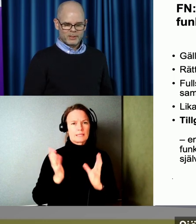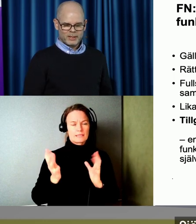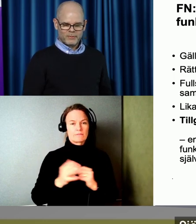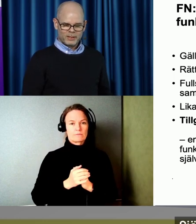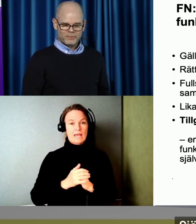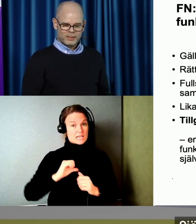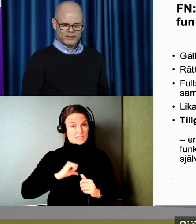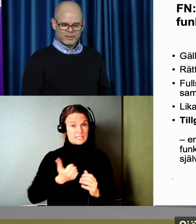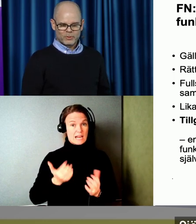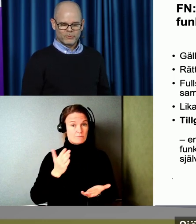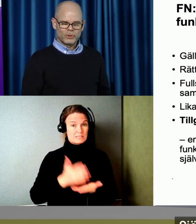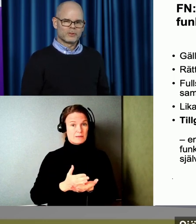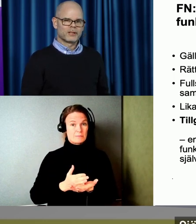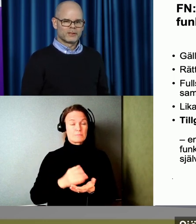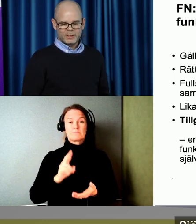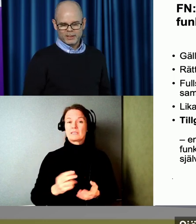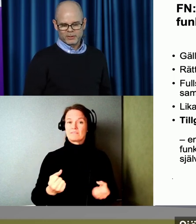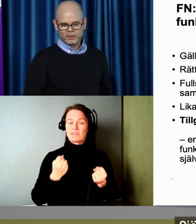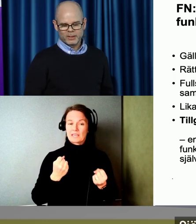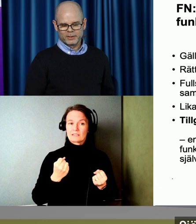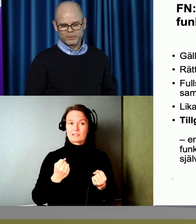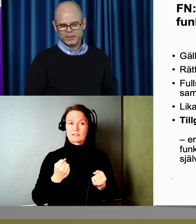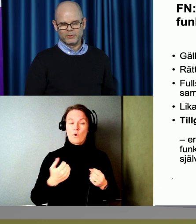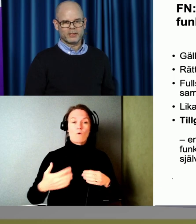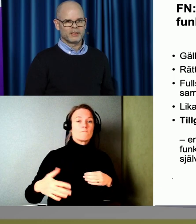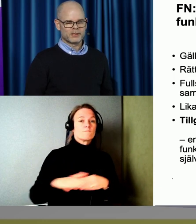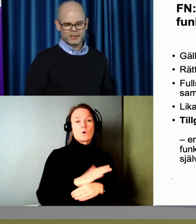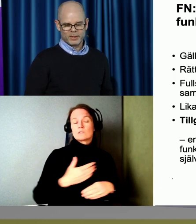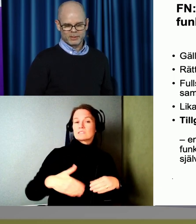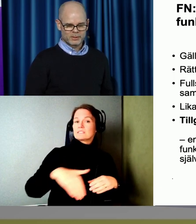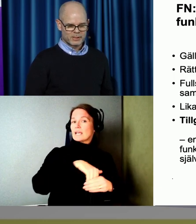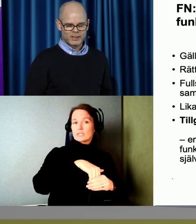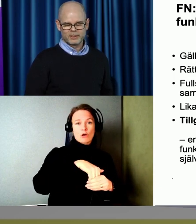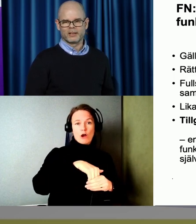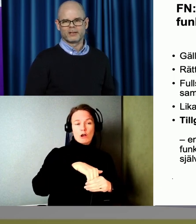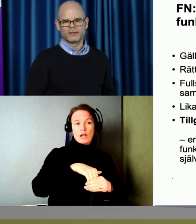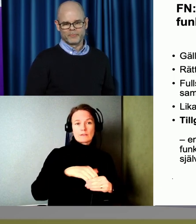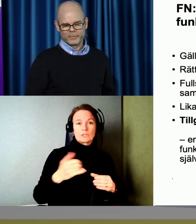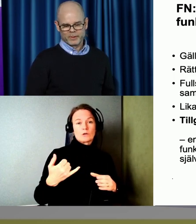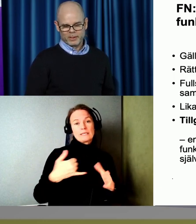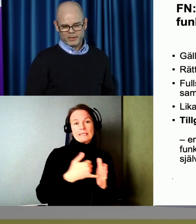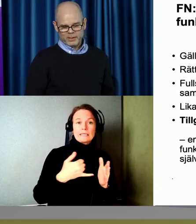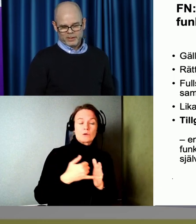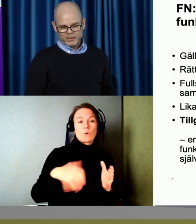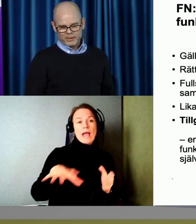Självbestämmande är väldigt viktigt och fullständigt deltagande och inkludering i samhällets alla delar.